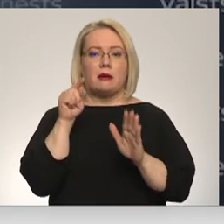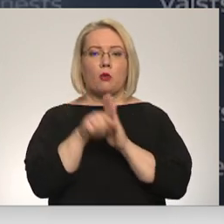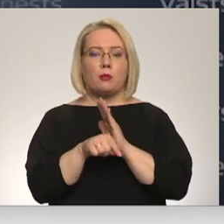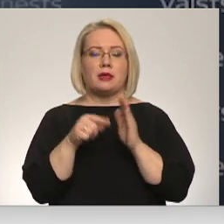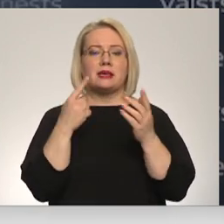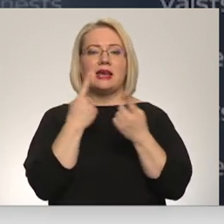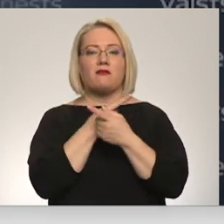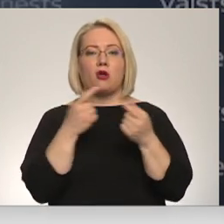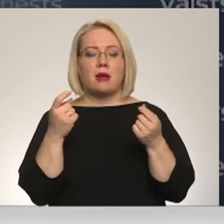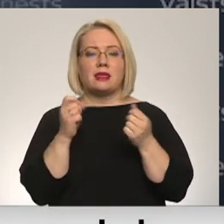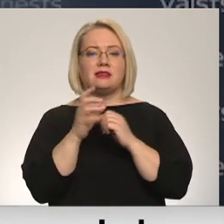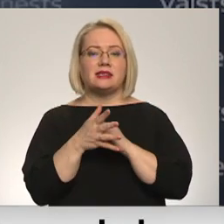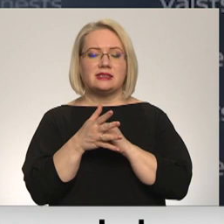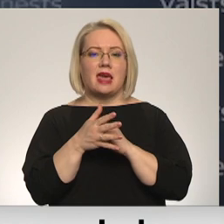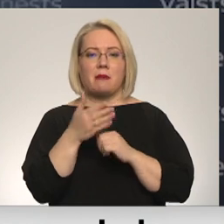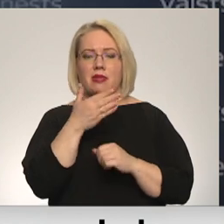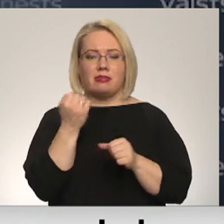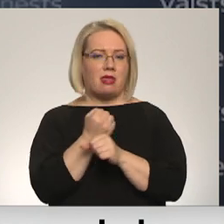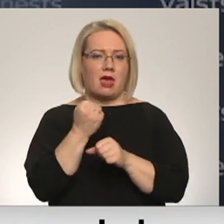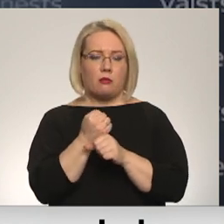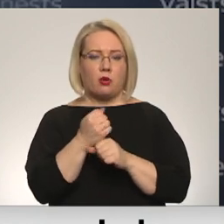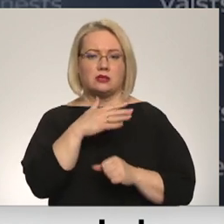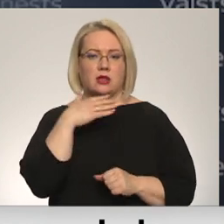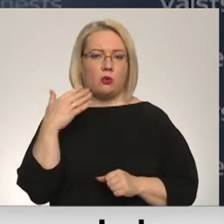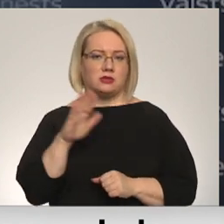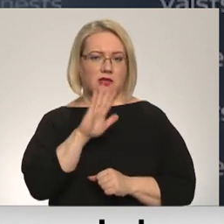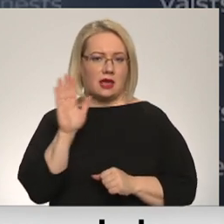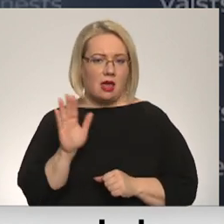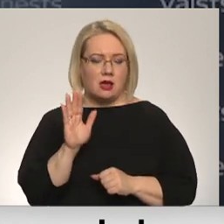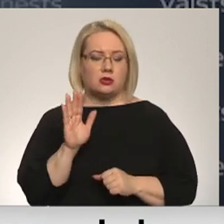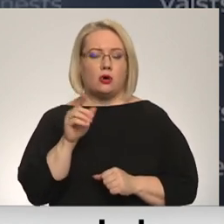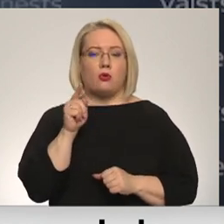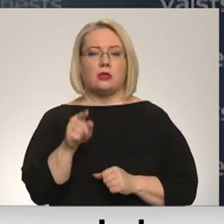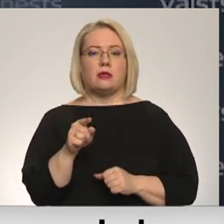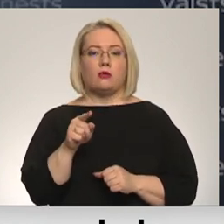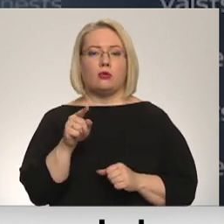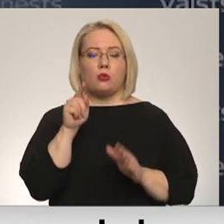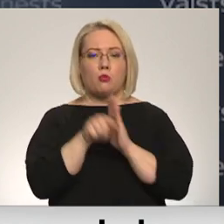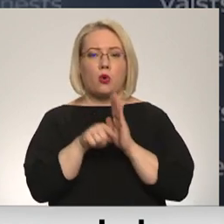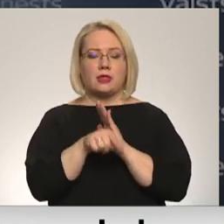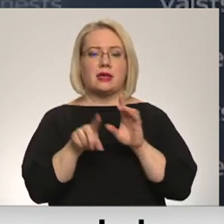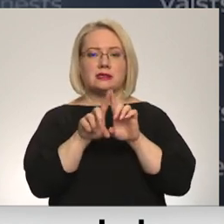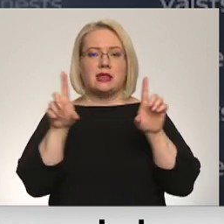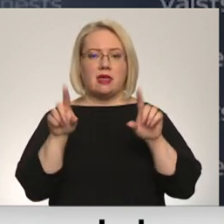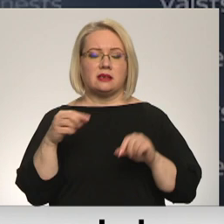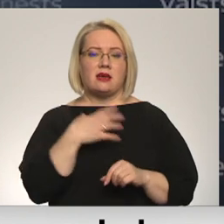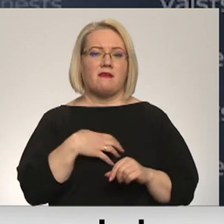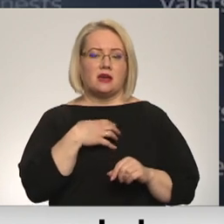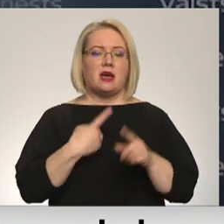nepiejību vairākas dienas. M-DAS muitas sistēma nestrādāja, un muitas dienas tam nācās apgriezties pie